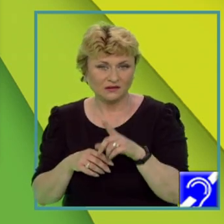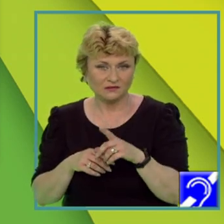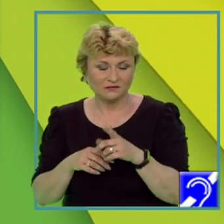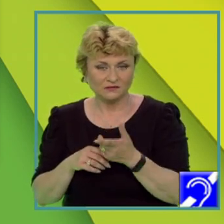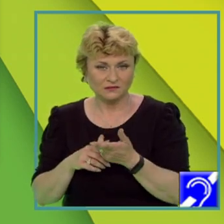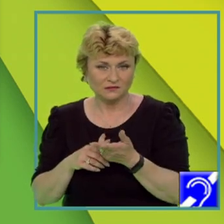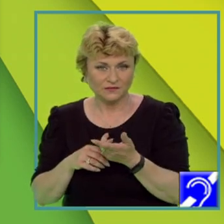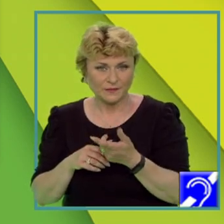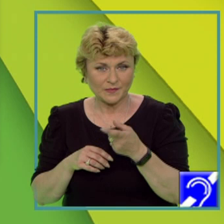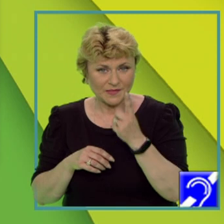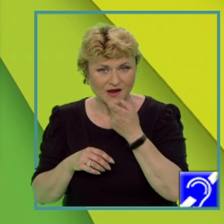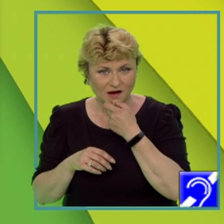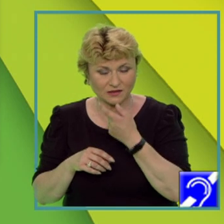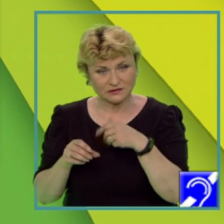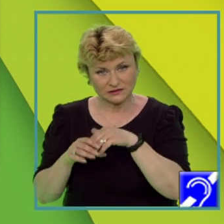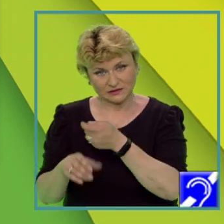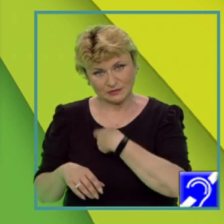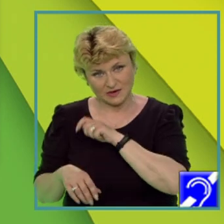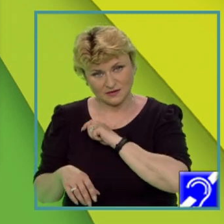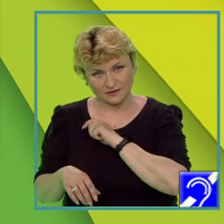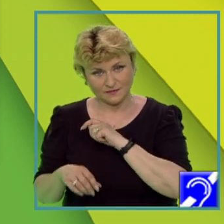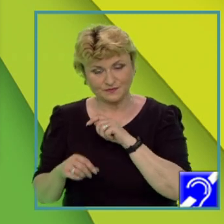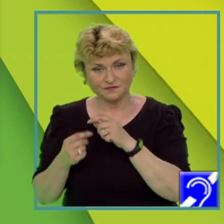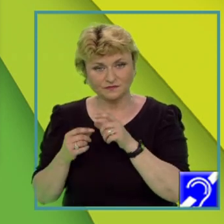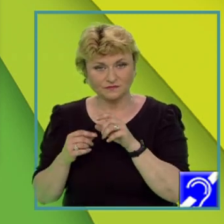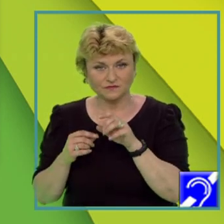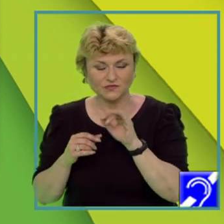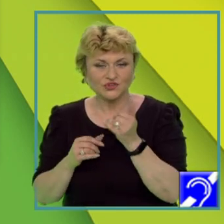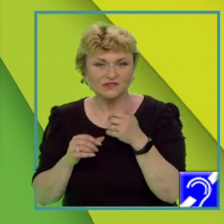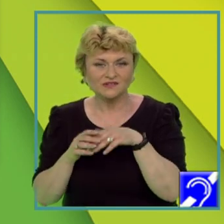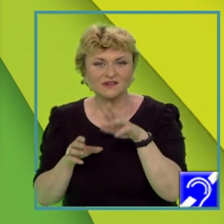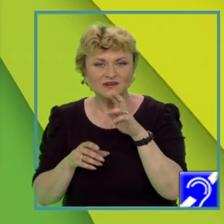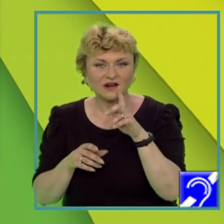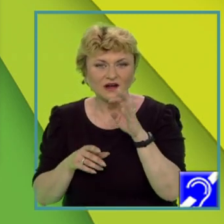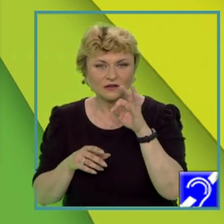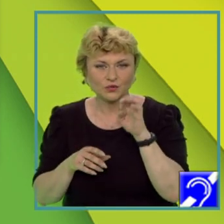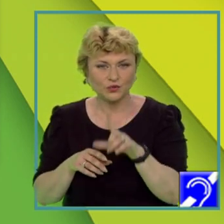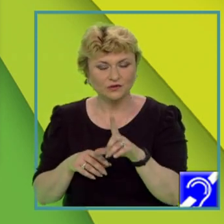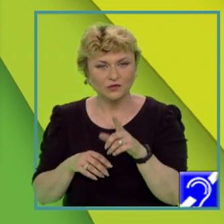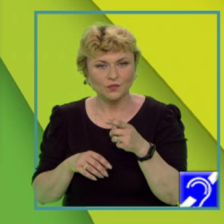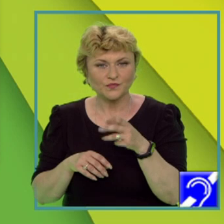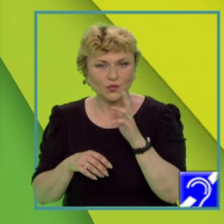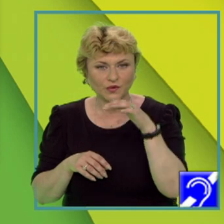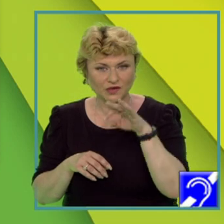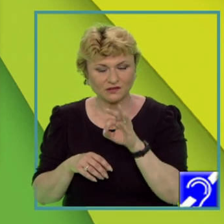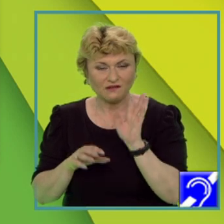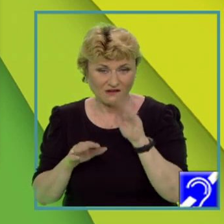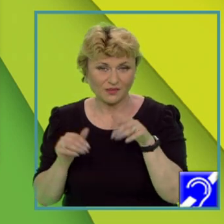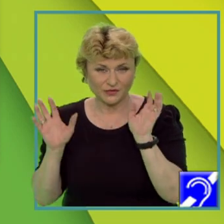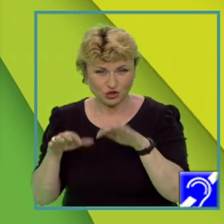1000 în Spania, spre deosebire de regatul unit, care are precipitații ridicate